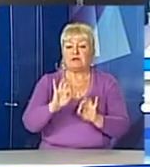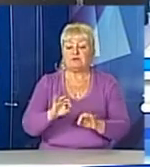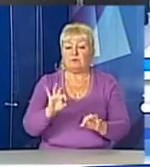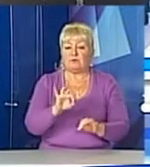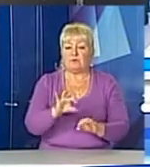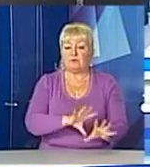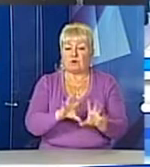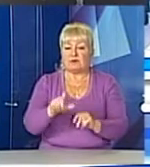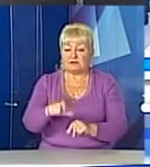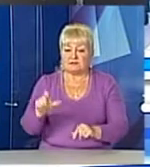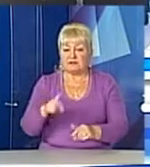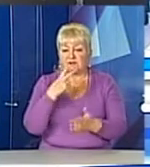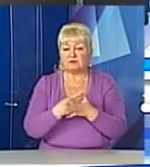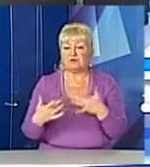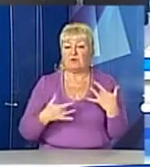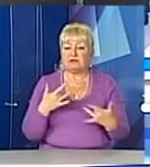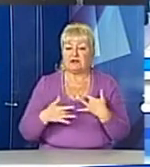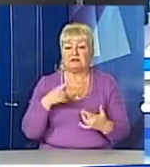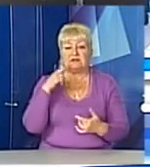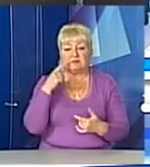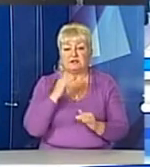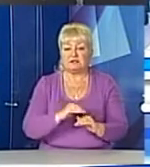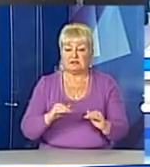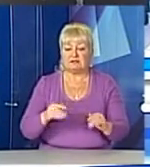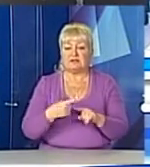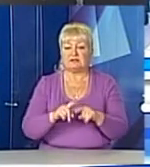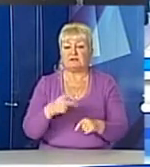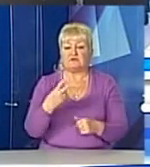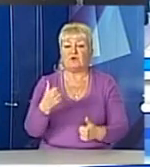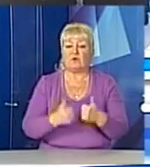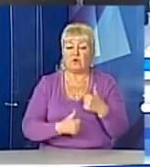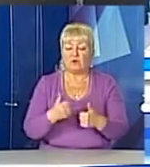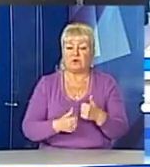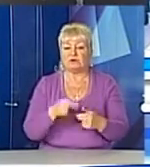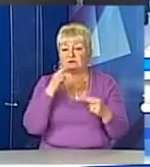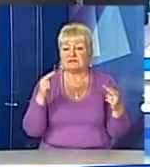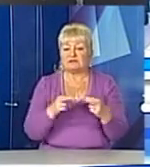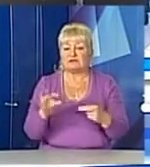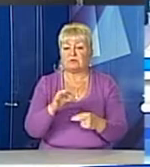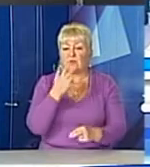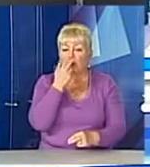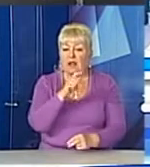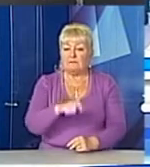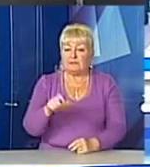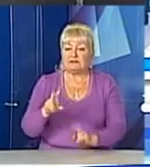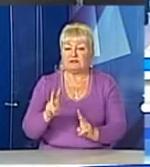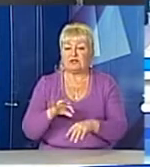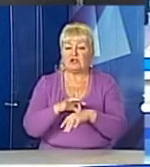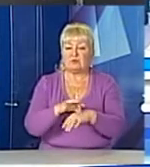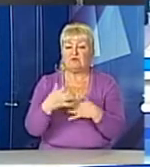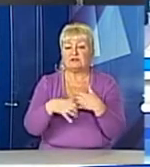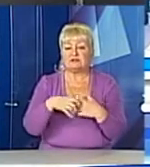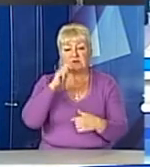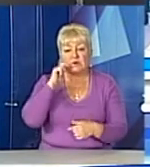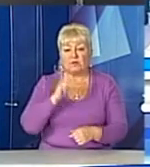для дітей та юнацтва. Ця постановка є результатом двох конкурсів, нарисів та свідчень про підлітків, які проводили серед української